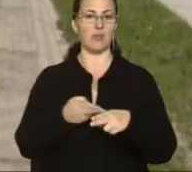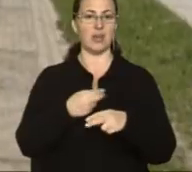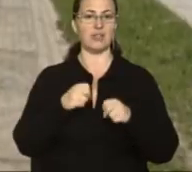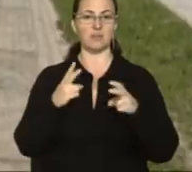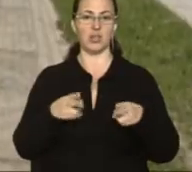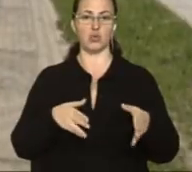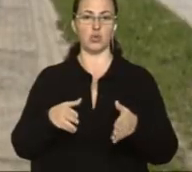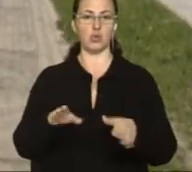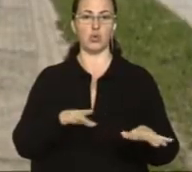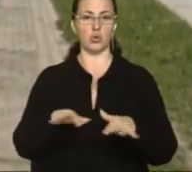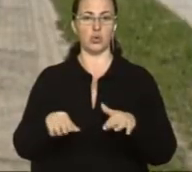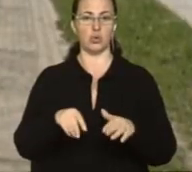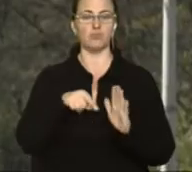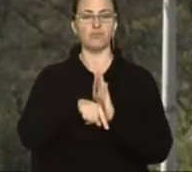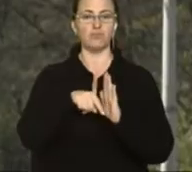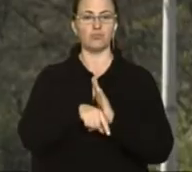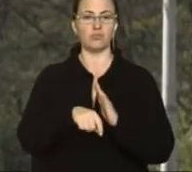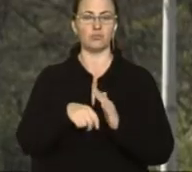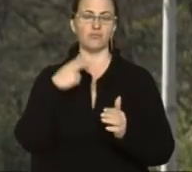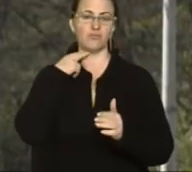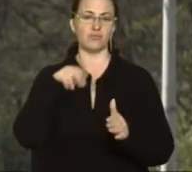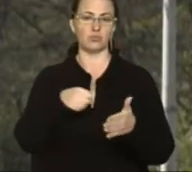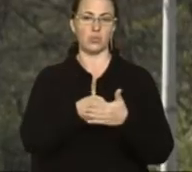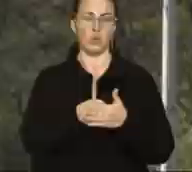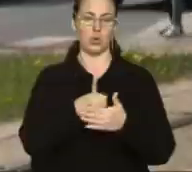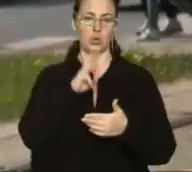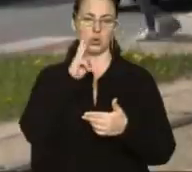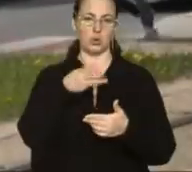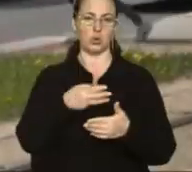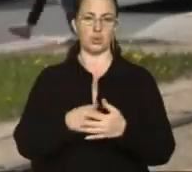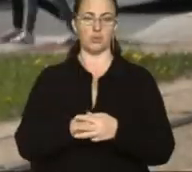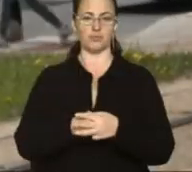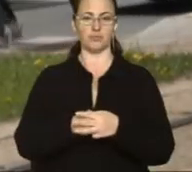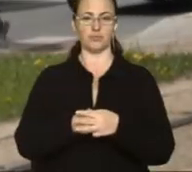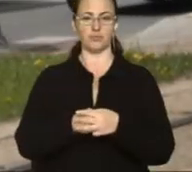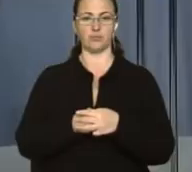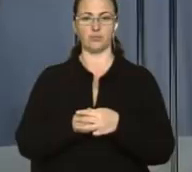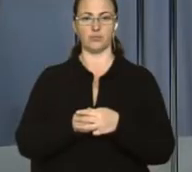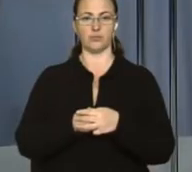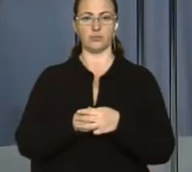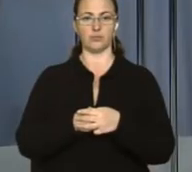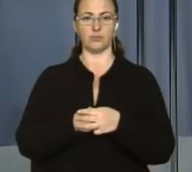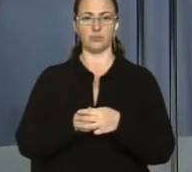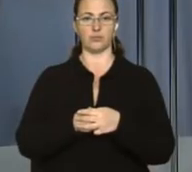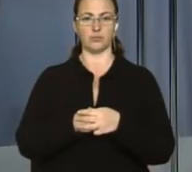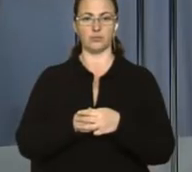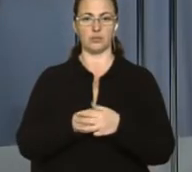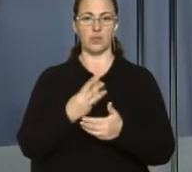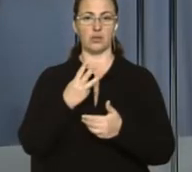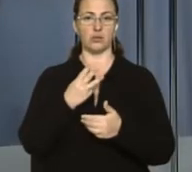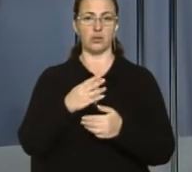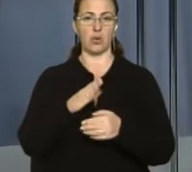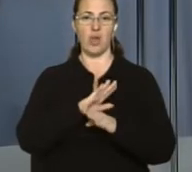руху. Стаття передбачає позбавлення волі до трьох років. Іван Кадиско, Тарас Фомін, ЮА Львів. Троє